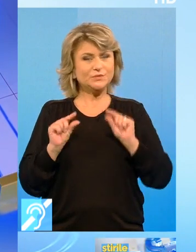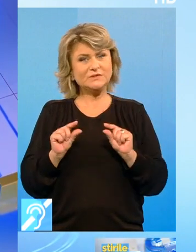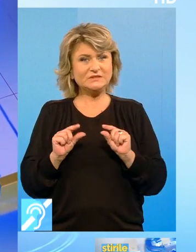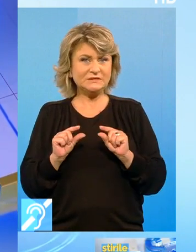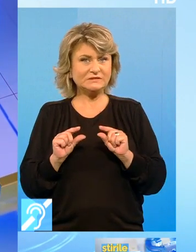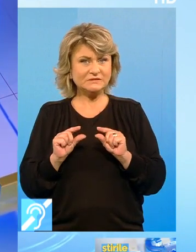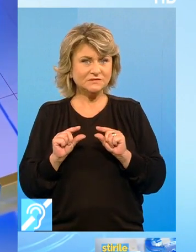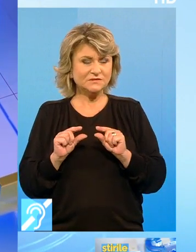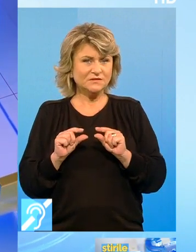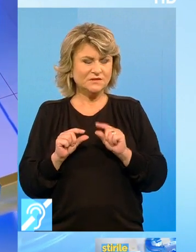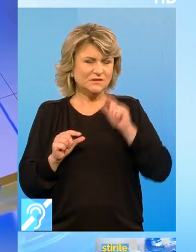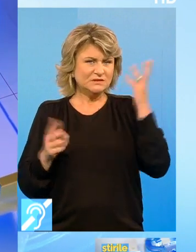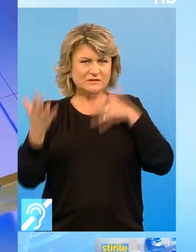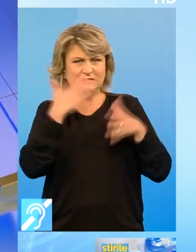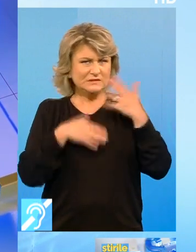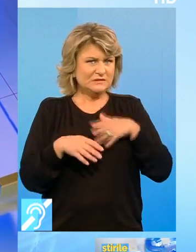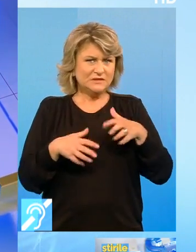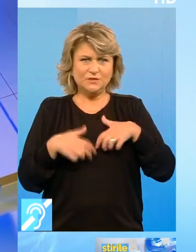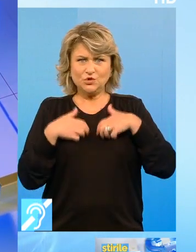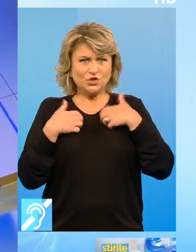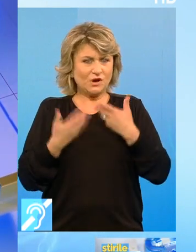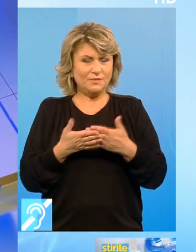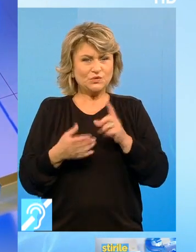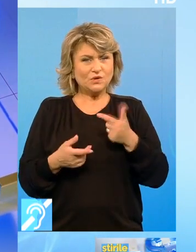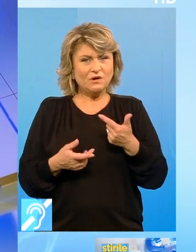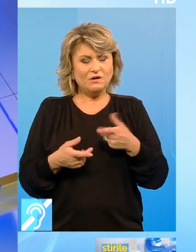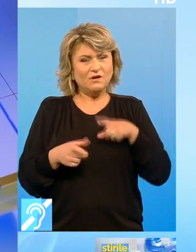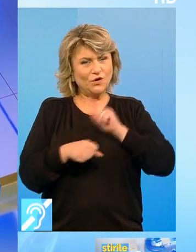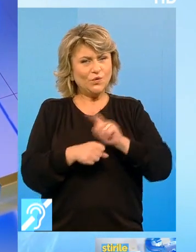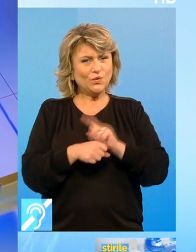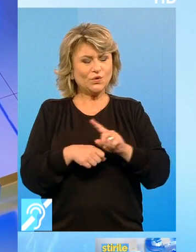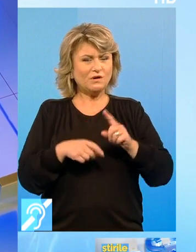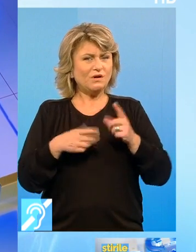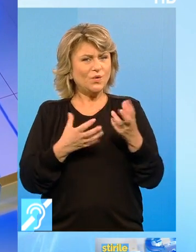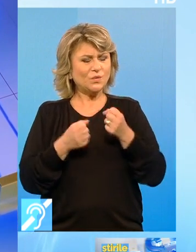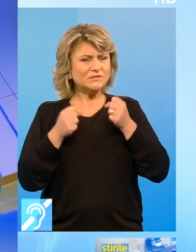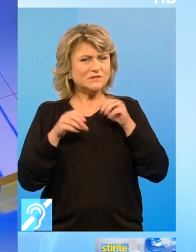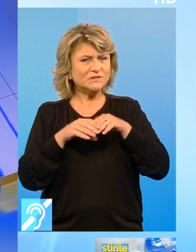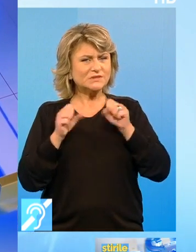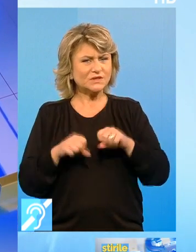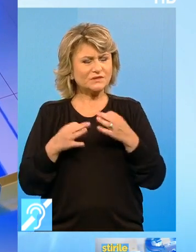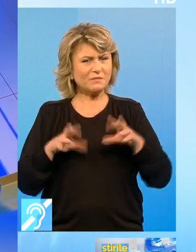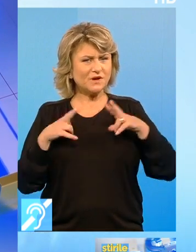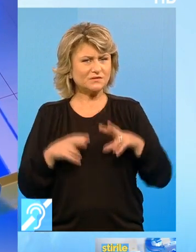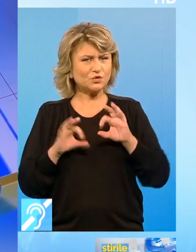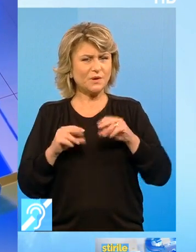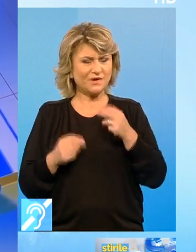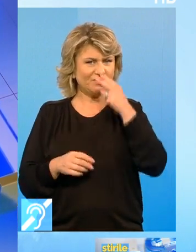răscolitoare Din punct de vedere emoțional Pentru că probabil luăm lucrurile foarte serios Să fim un pic mai detașați Mai bine ne vedem și mâine